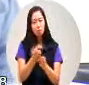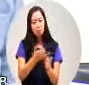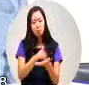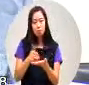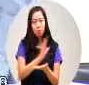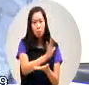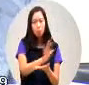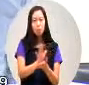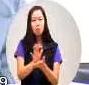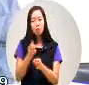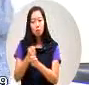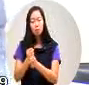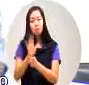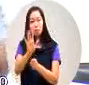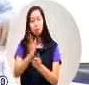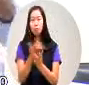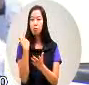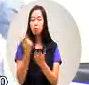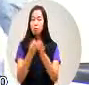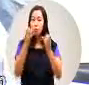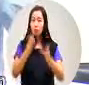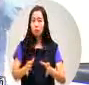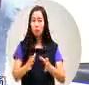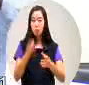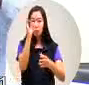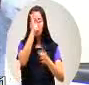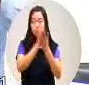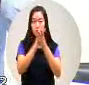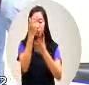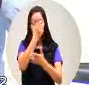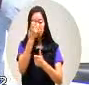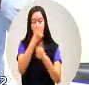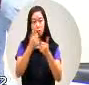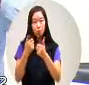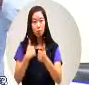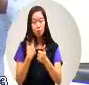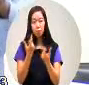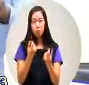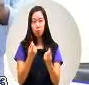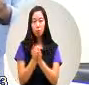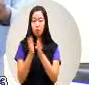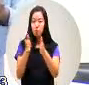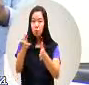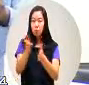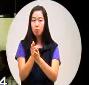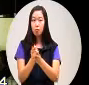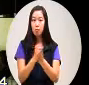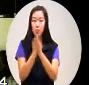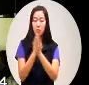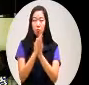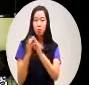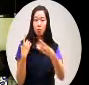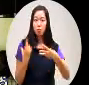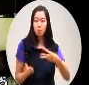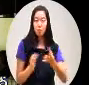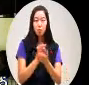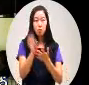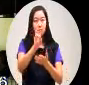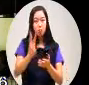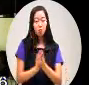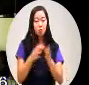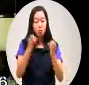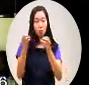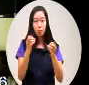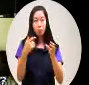我们上次不是开过检讨会了吗这个呢我就紧对我们桃园区的部落用水在讨论的